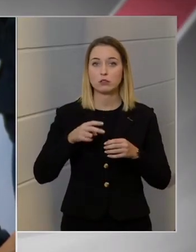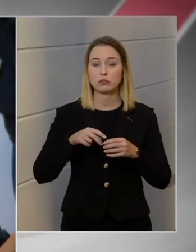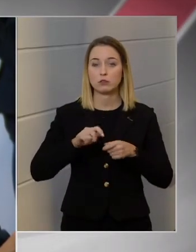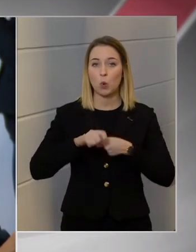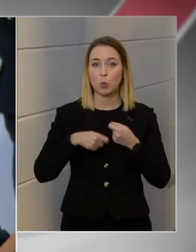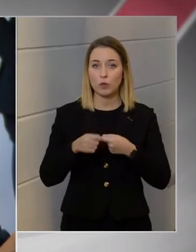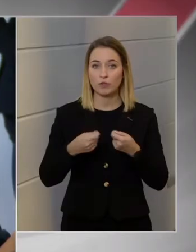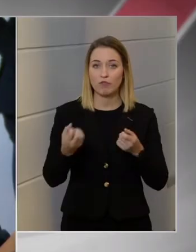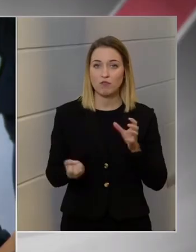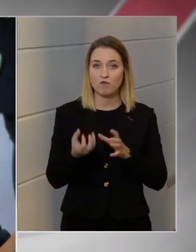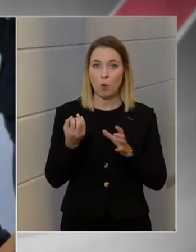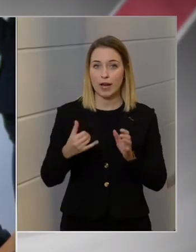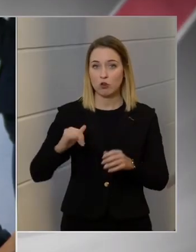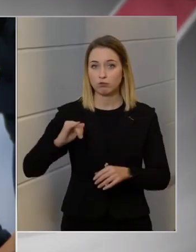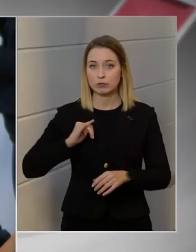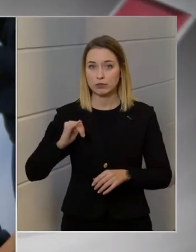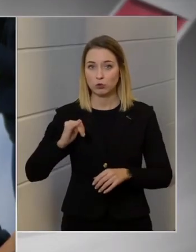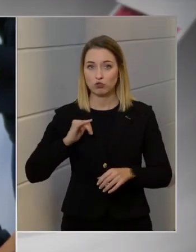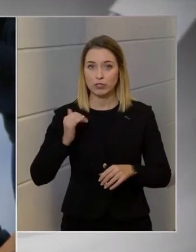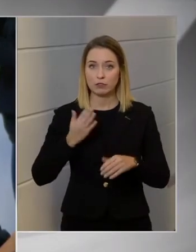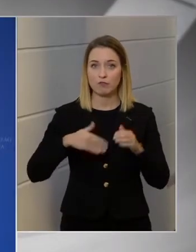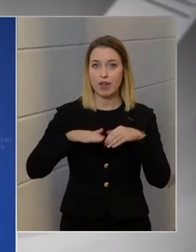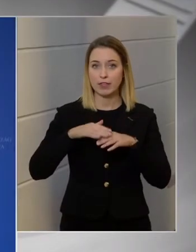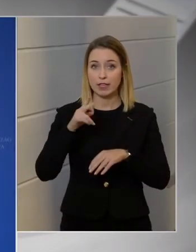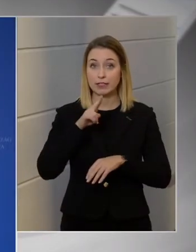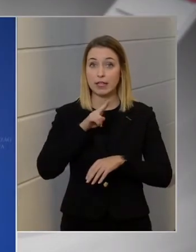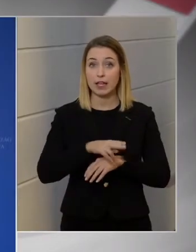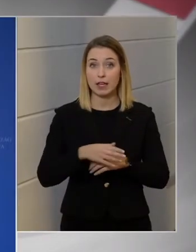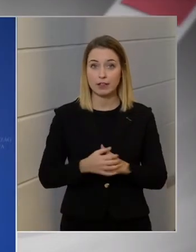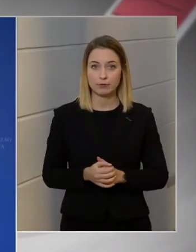biztosít részben felezetet erre az ügyletre?